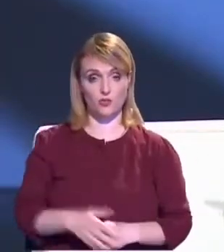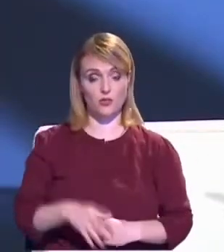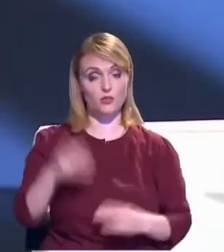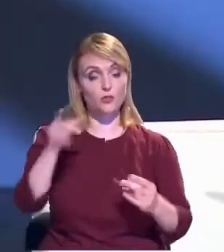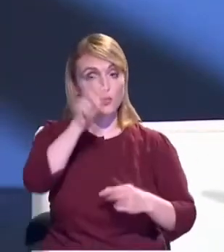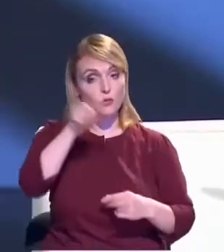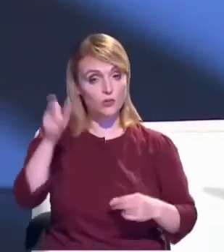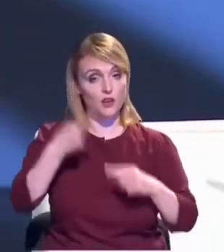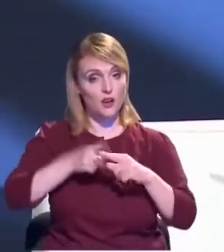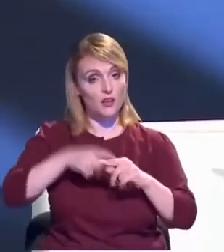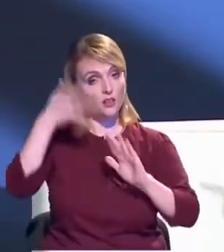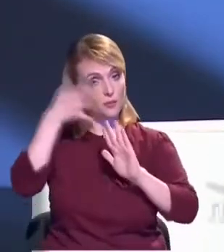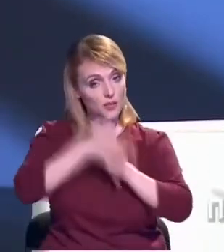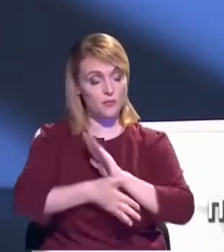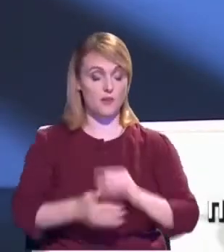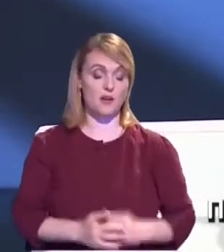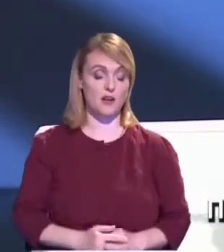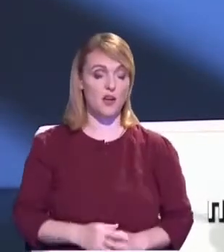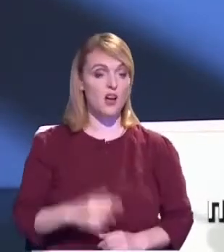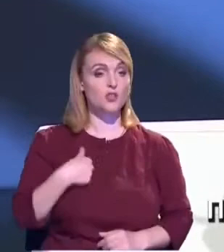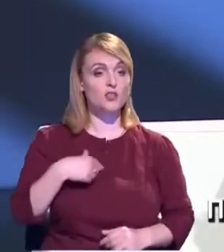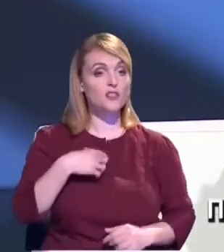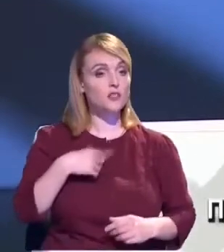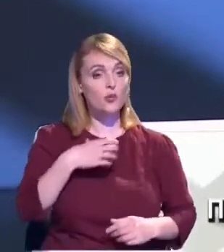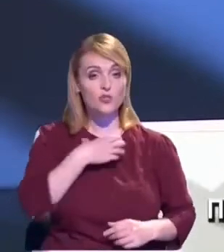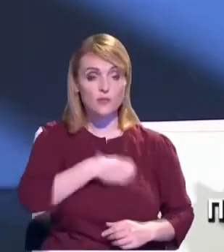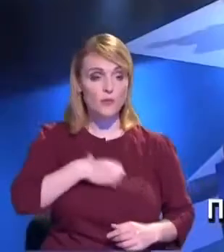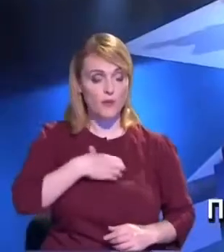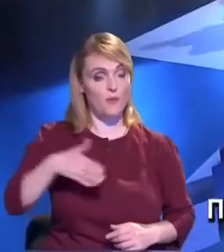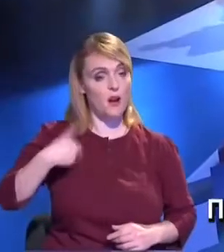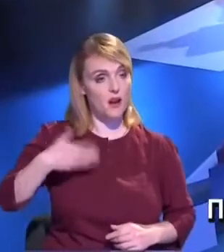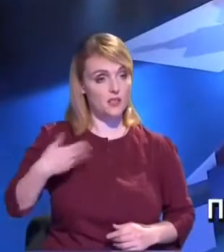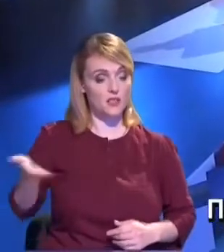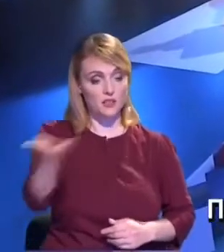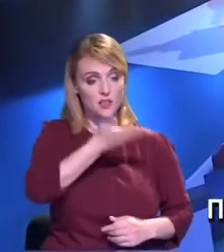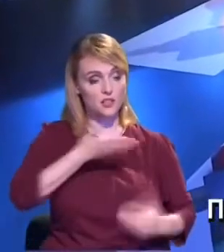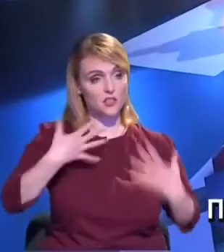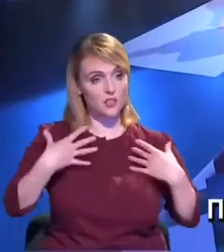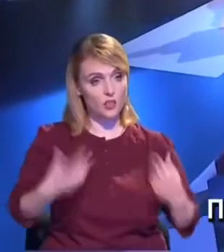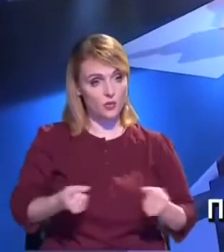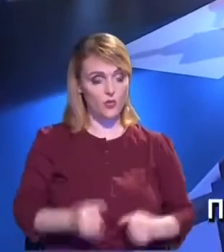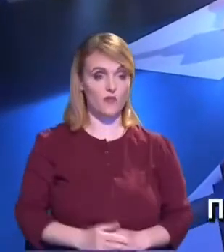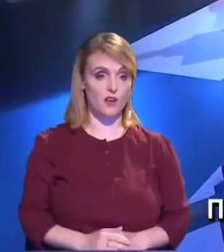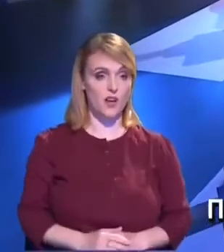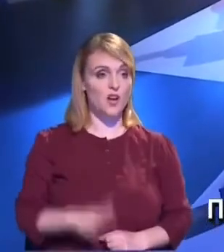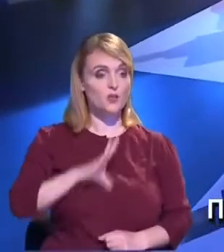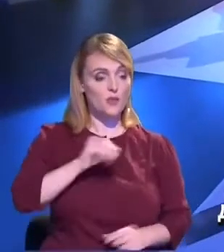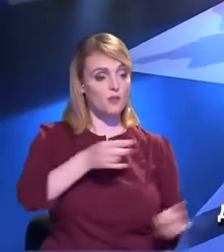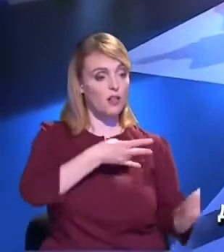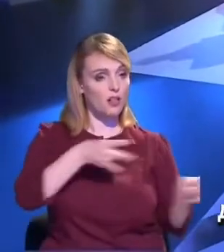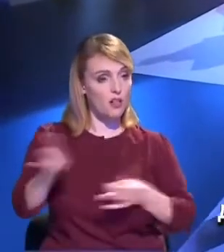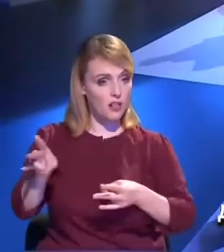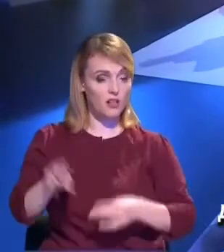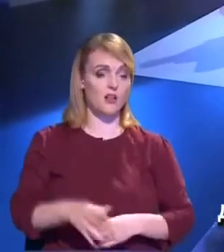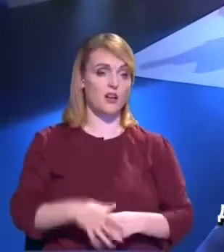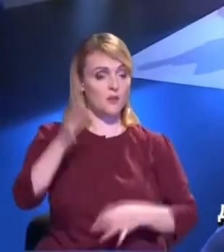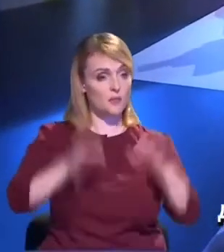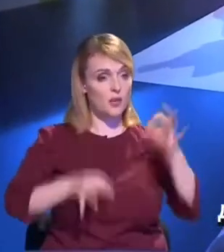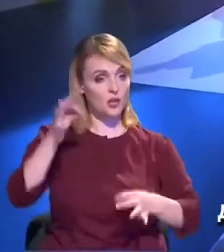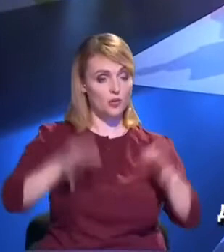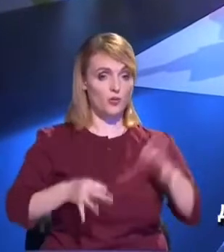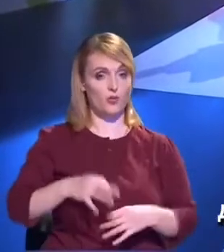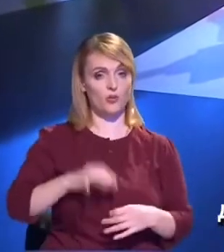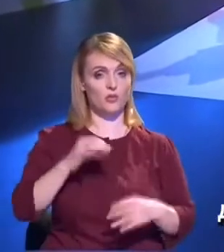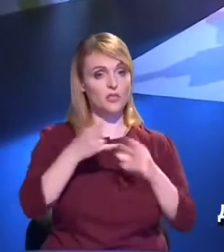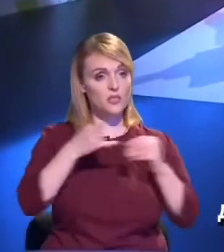această poziție. Doamna Culeșov, să vorbim și puțin despre alternative ecologice, așa, și mai puțin cu o sistoare a sistemelor de